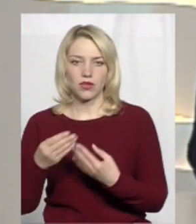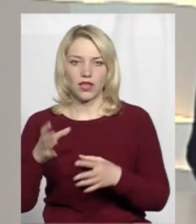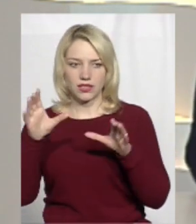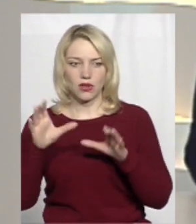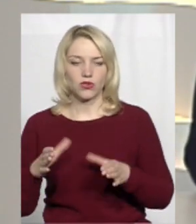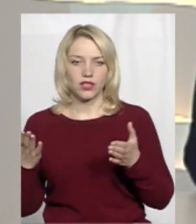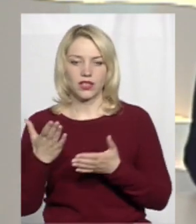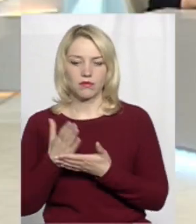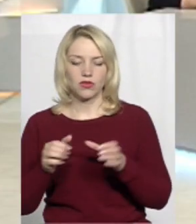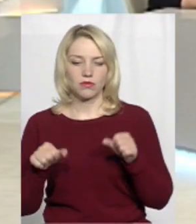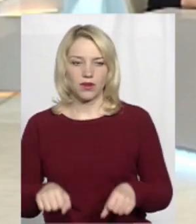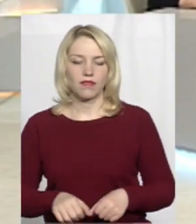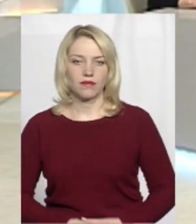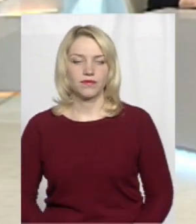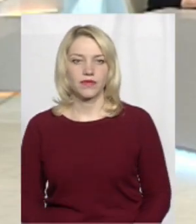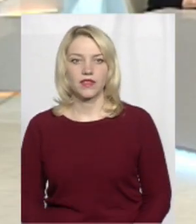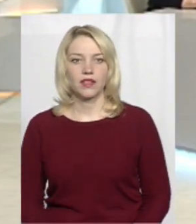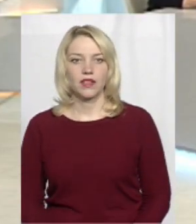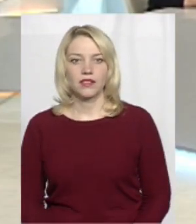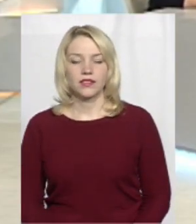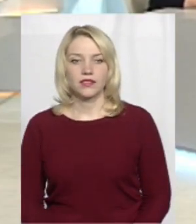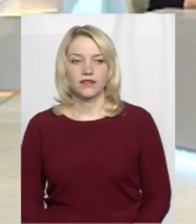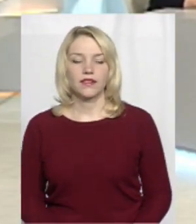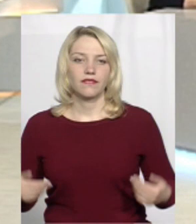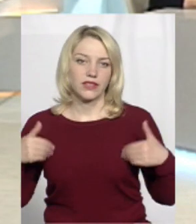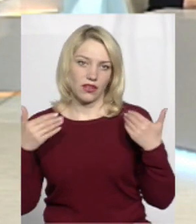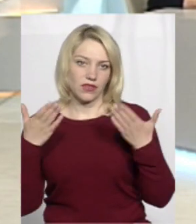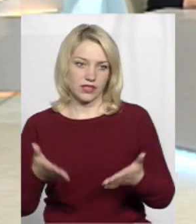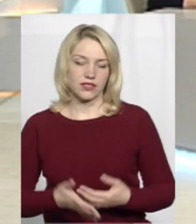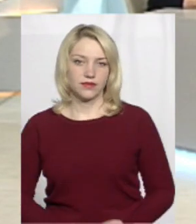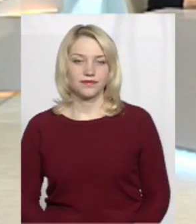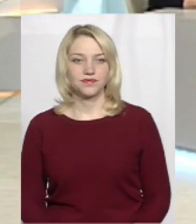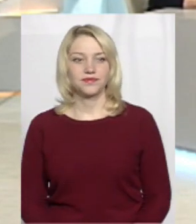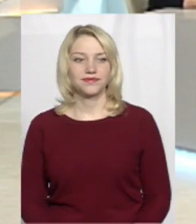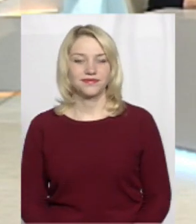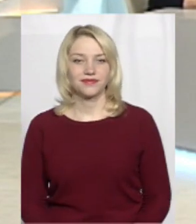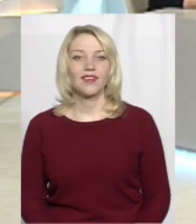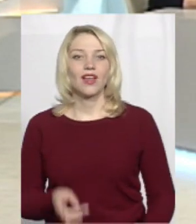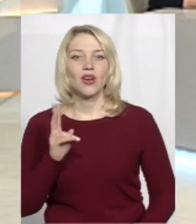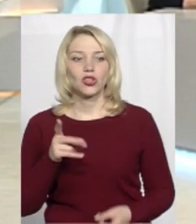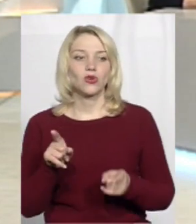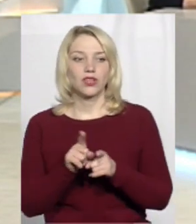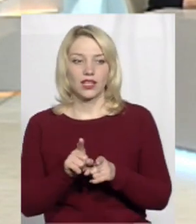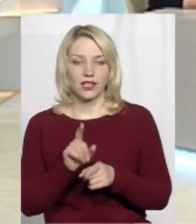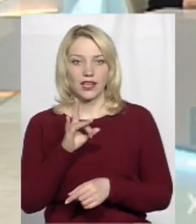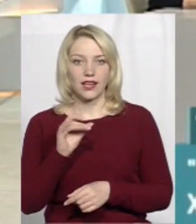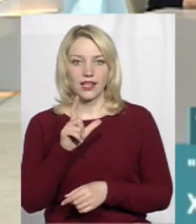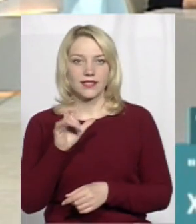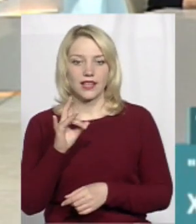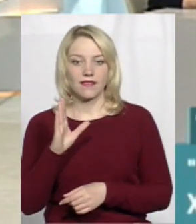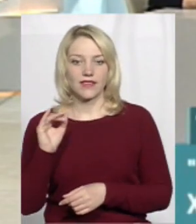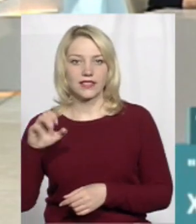які права вони мають. Тож, панове, вітаю вас. Хто такі резервісти,